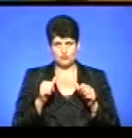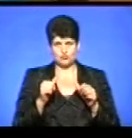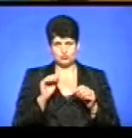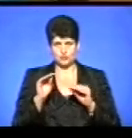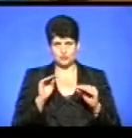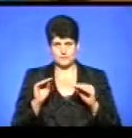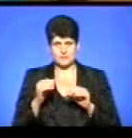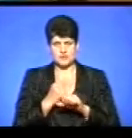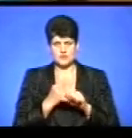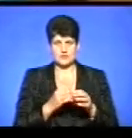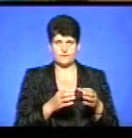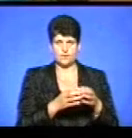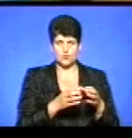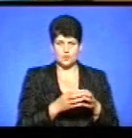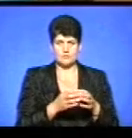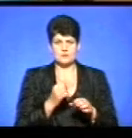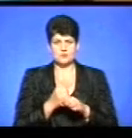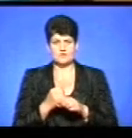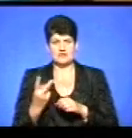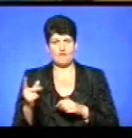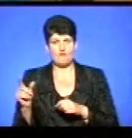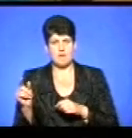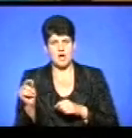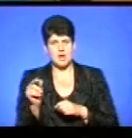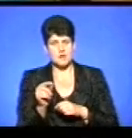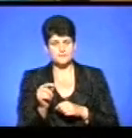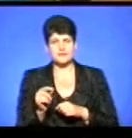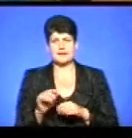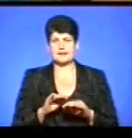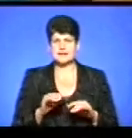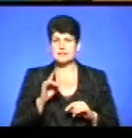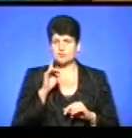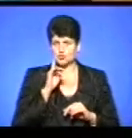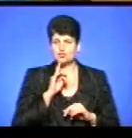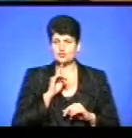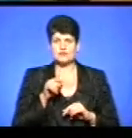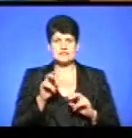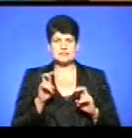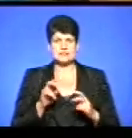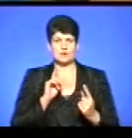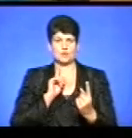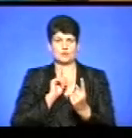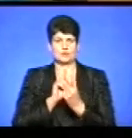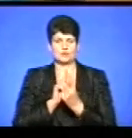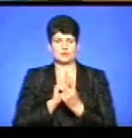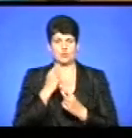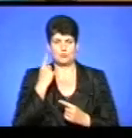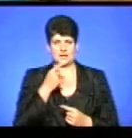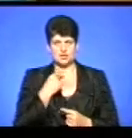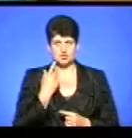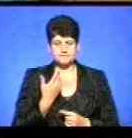працювати як в групах, так і у парах. І дітям зручно, тому що вони сидять один до одного обличчям.